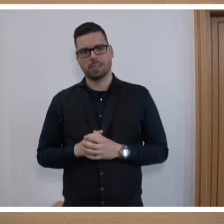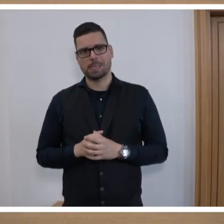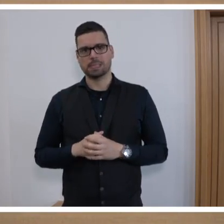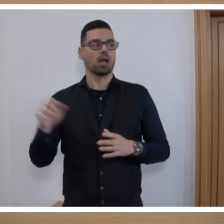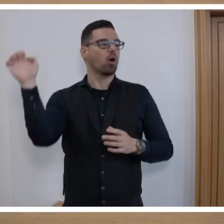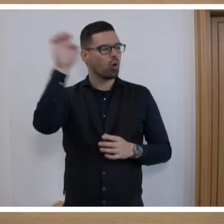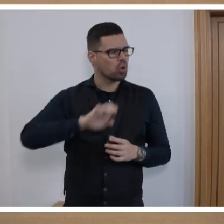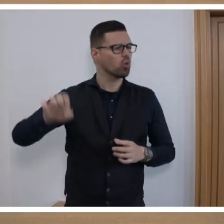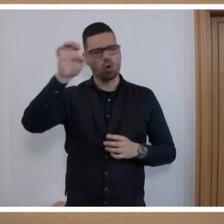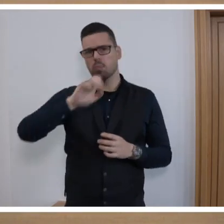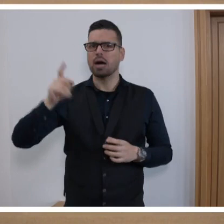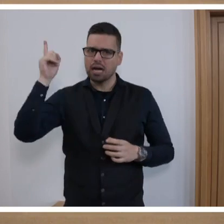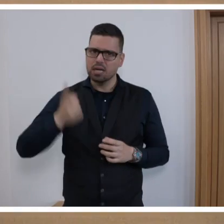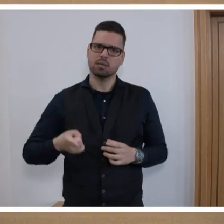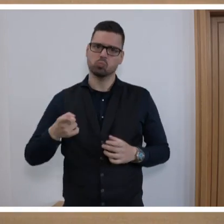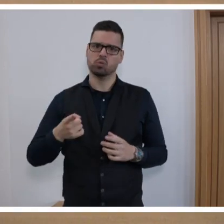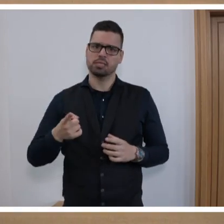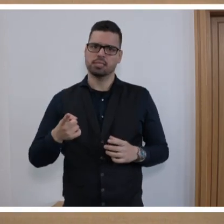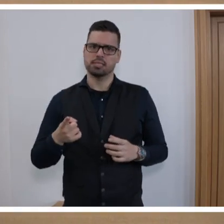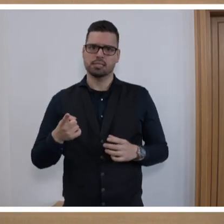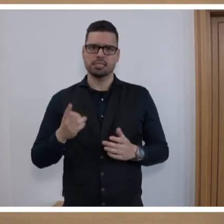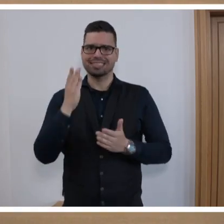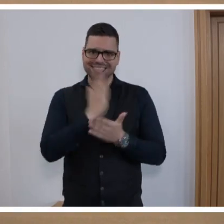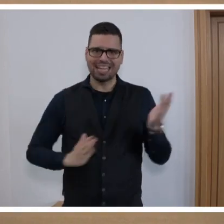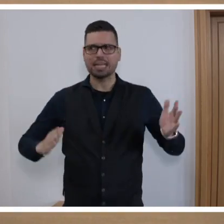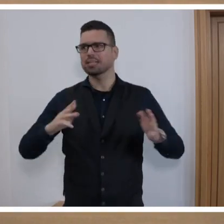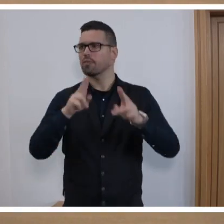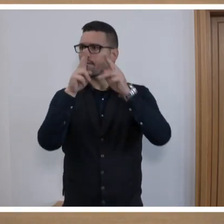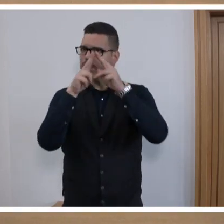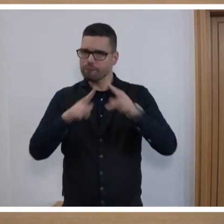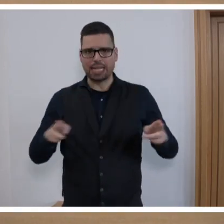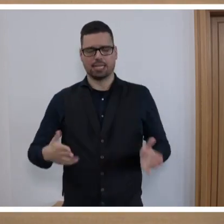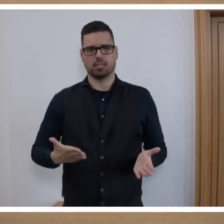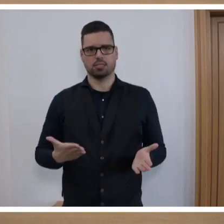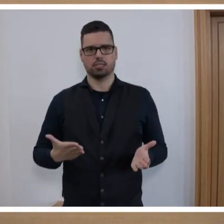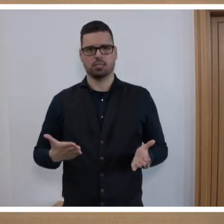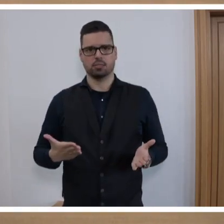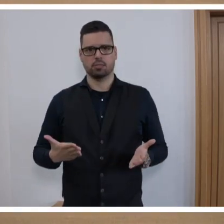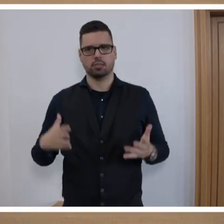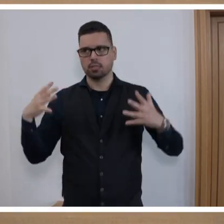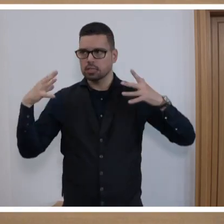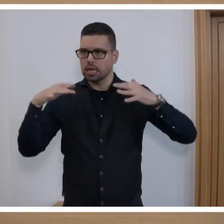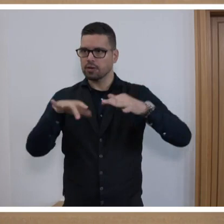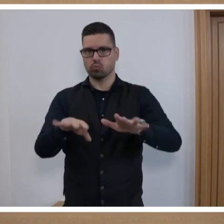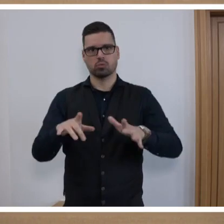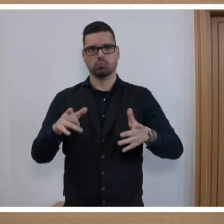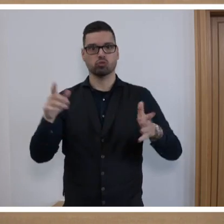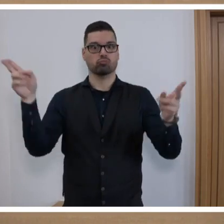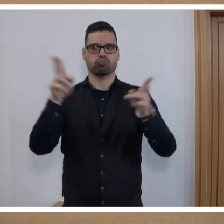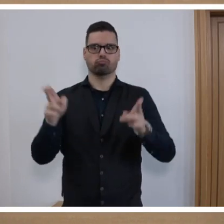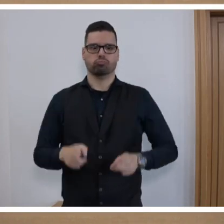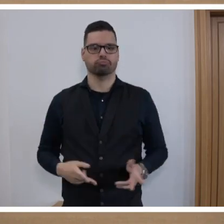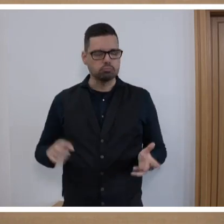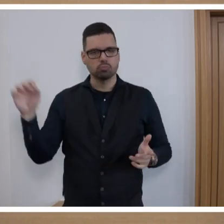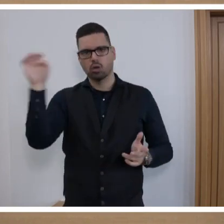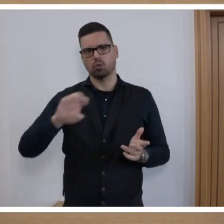Europa muss ein Erdteil des Friedens werden. Es ist ja auch schon gesagt worden, der Einfluss allein von der Einwohnerzahl ist schon stark zurückgegangen.